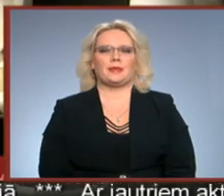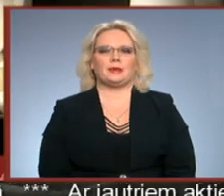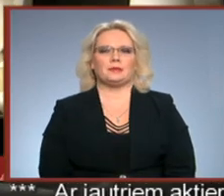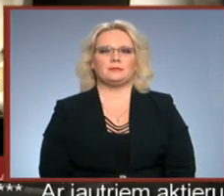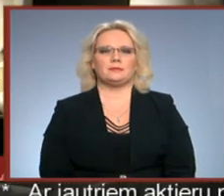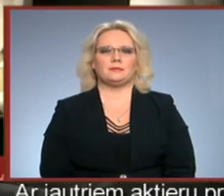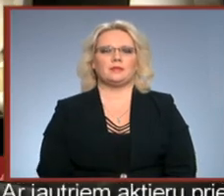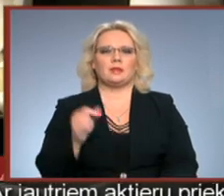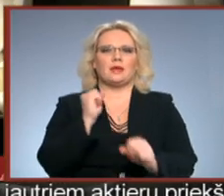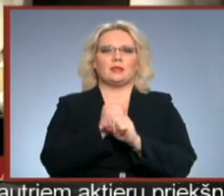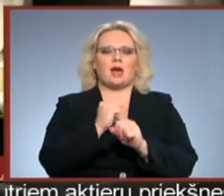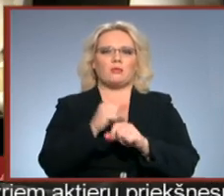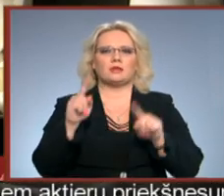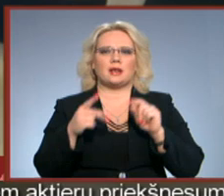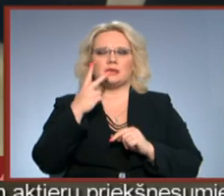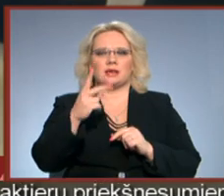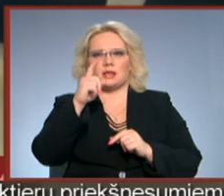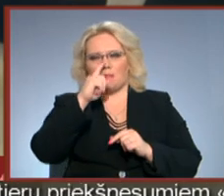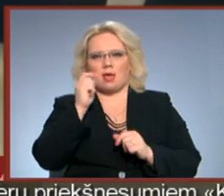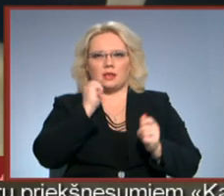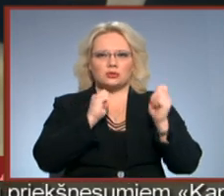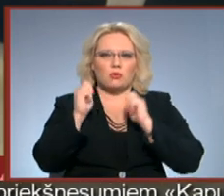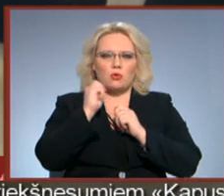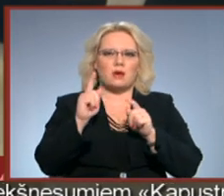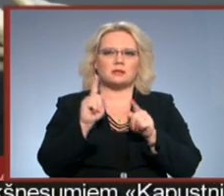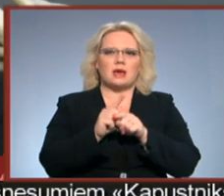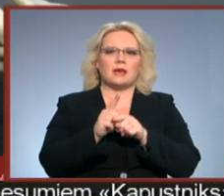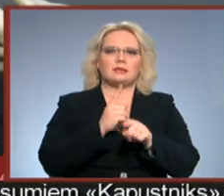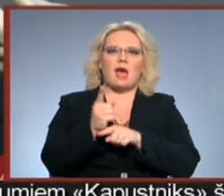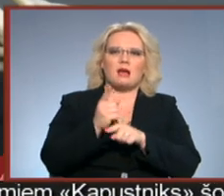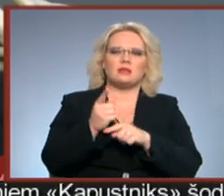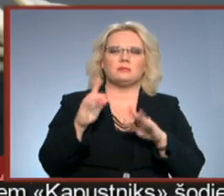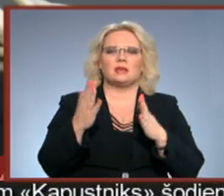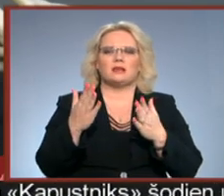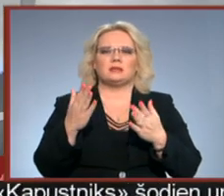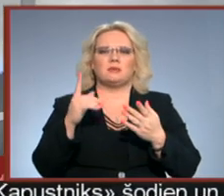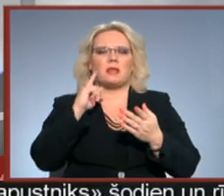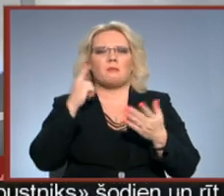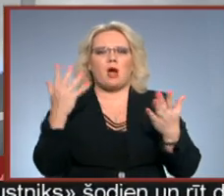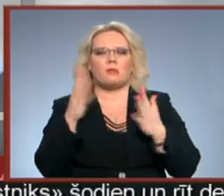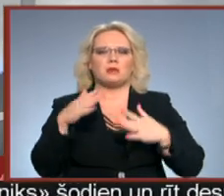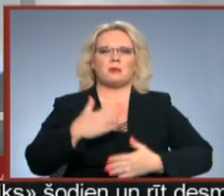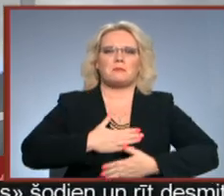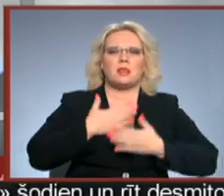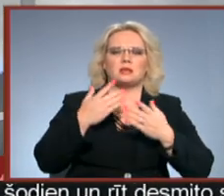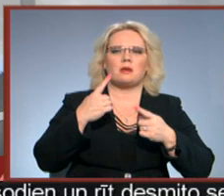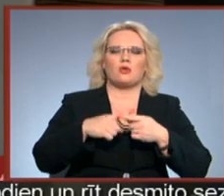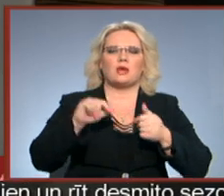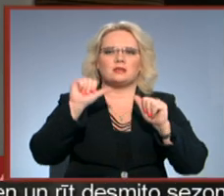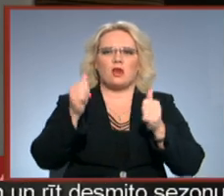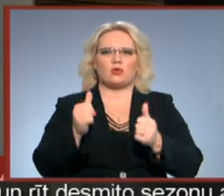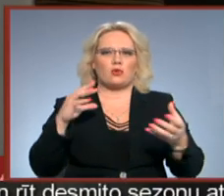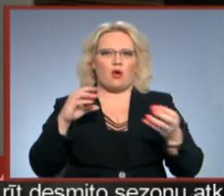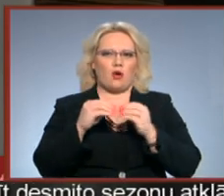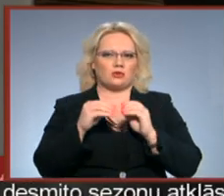Dizēneri darbos neredz saskatāms melnēs humors, sarkasms, kas allaži nopietni pārdomāts mīlestībā pret savu darbu un izloloto koncepciju.